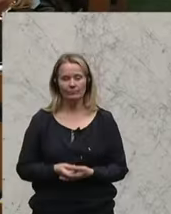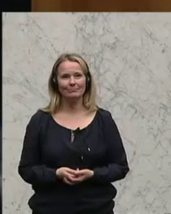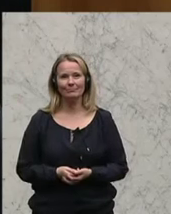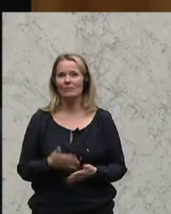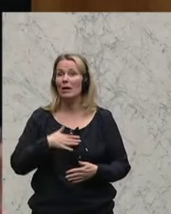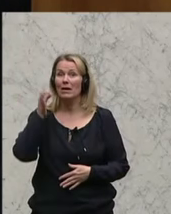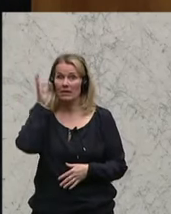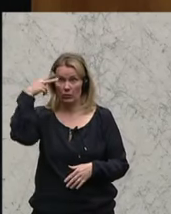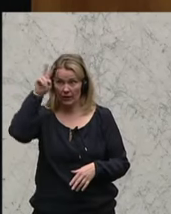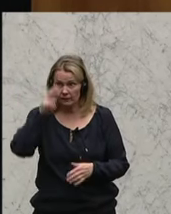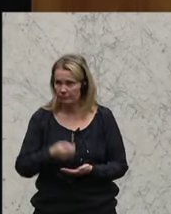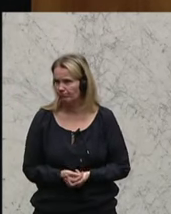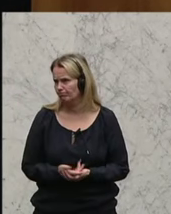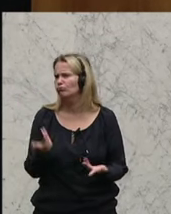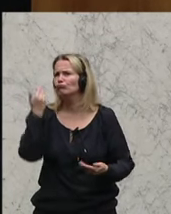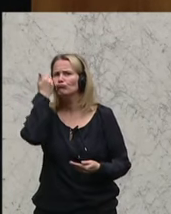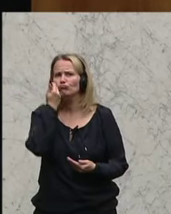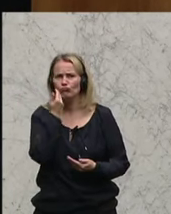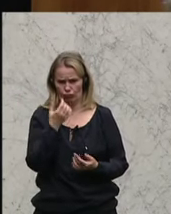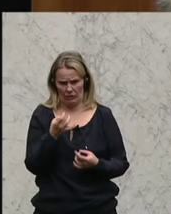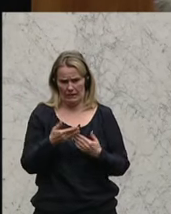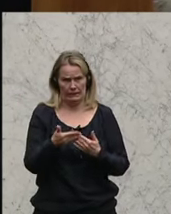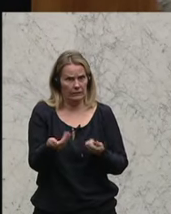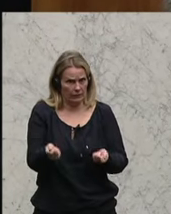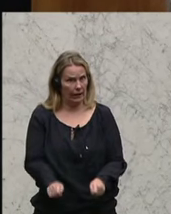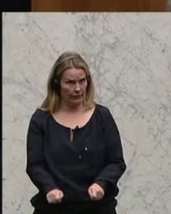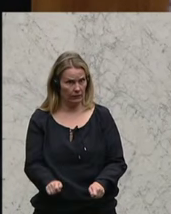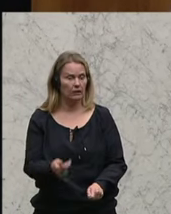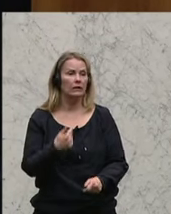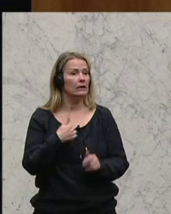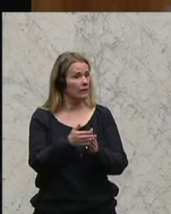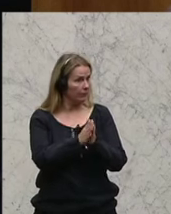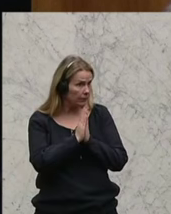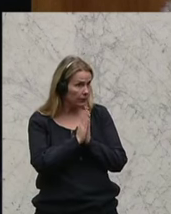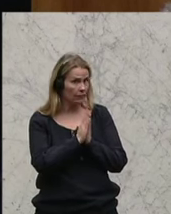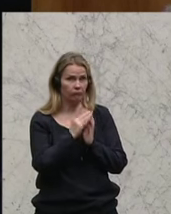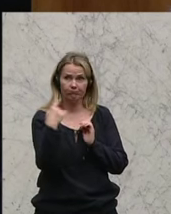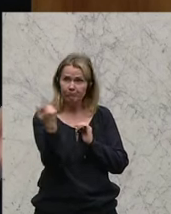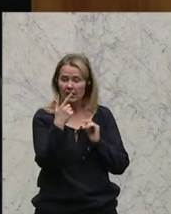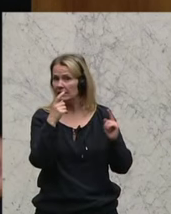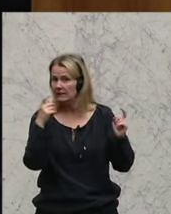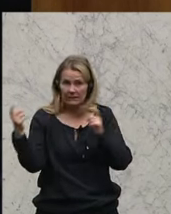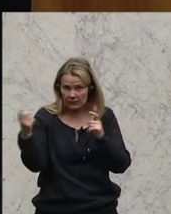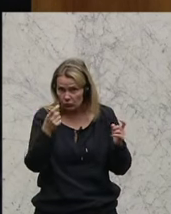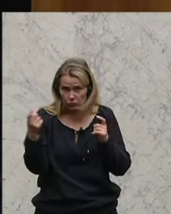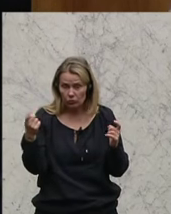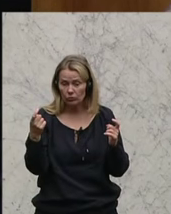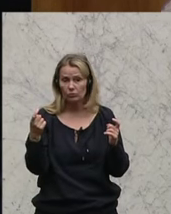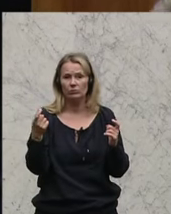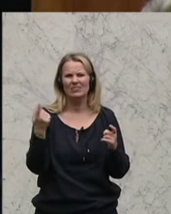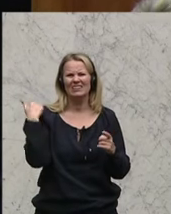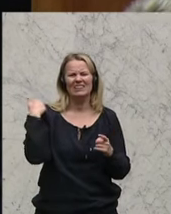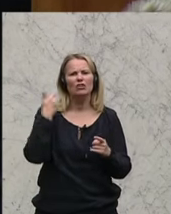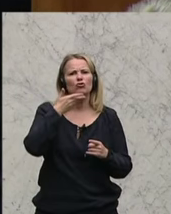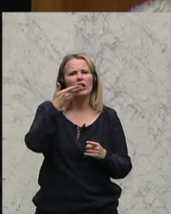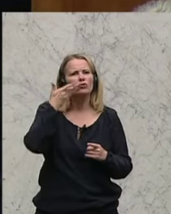Meine Damen und Herren, lassen Sie mich zum Ende kommen. Ich bitte um Ihre Diskussion. Masaryk, der erste Präsident der Tschechischen